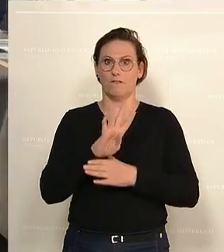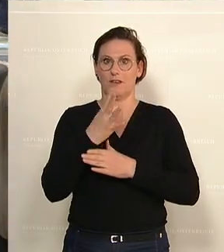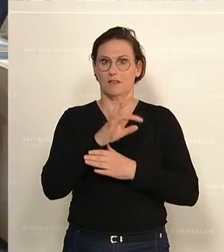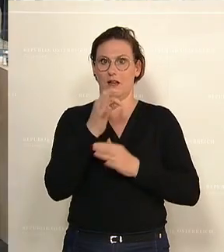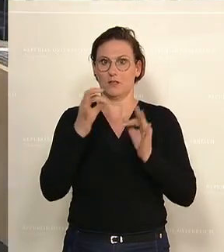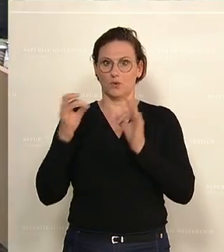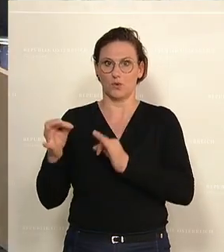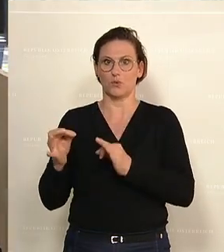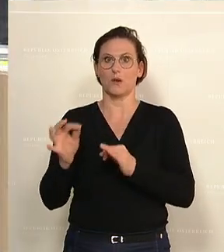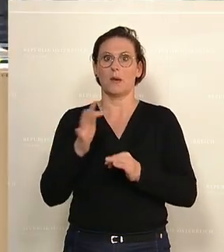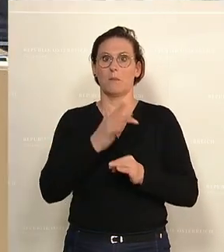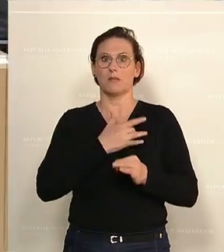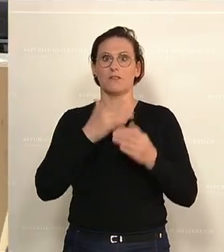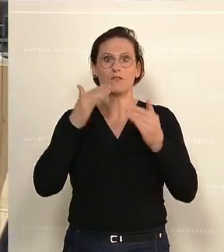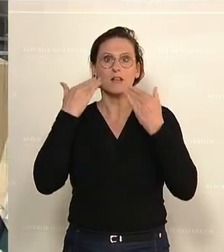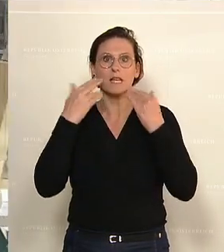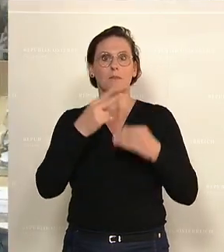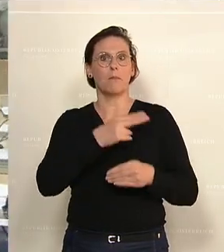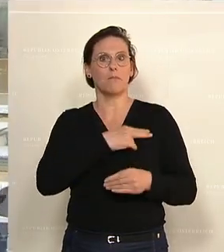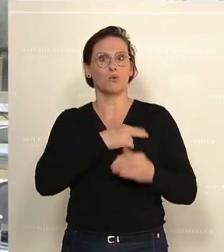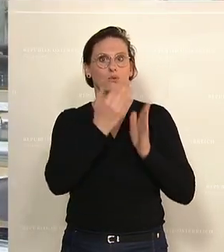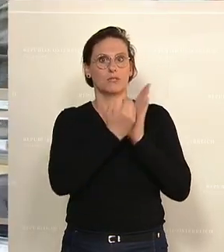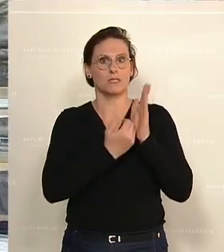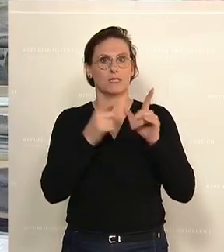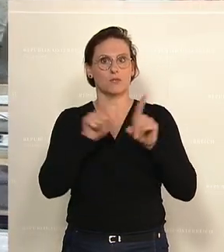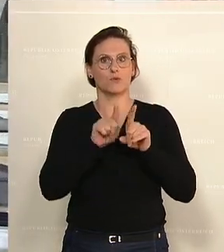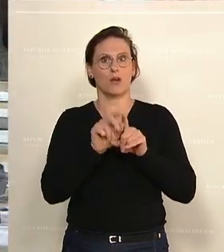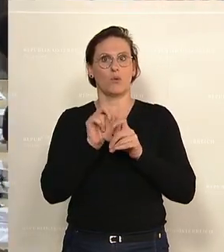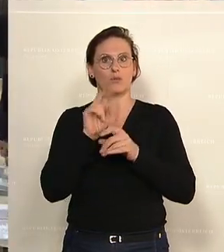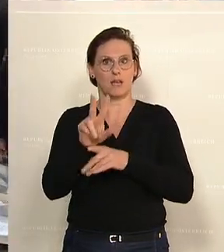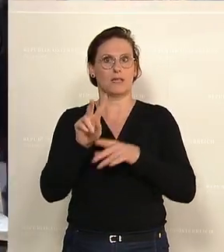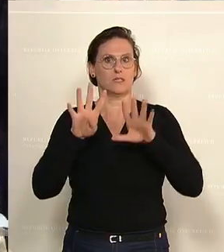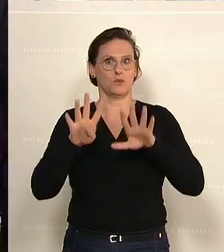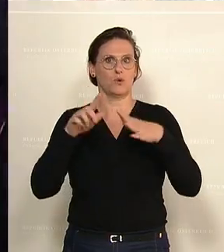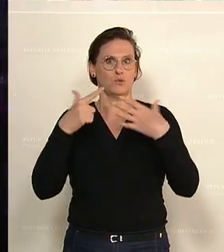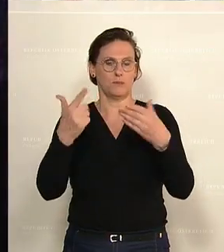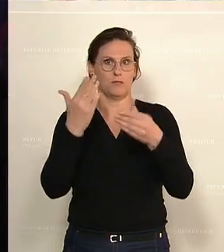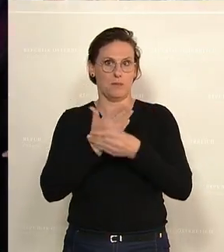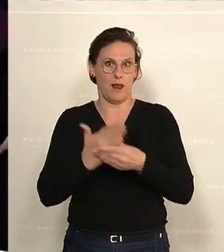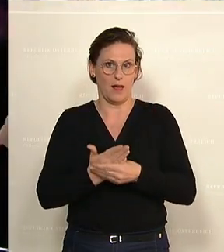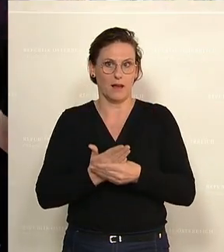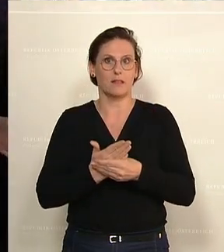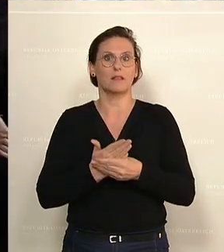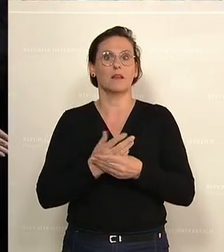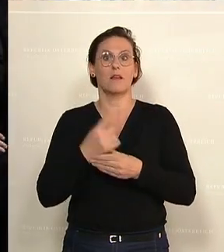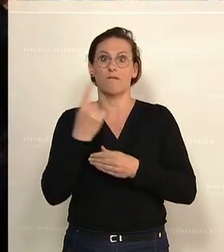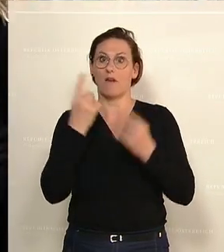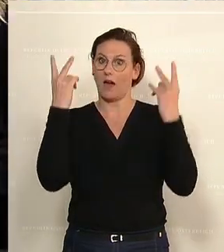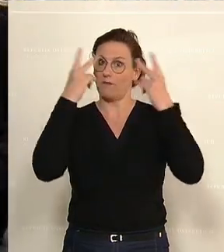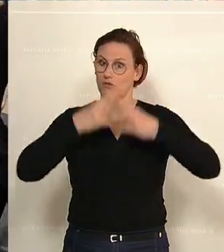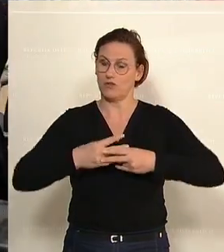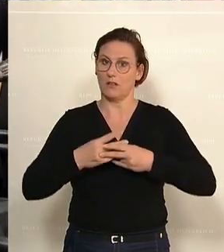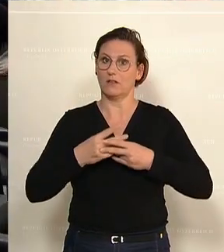Entwurf betreffend Klimabonusgesetz am Titel und Eingang in 1379 der Beilagen. Wer spricht sich für diesen